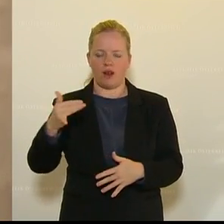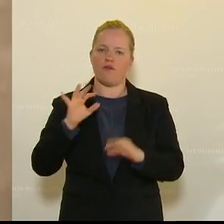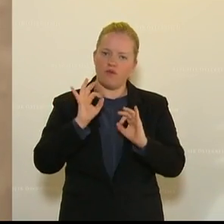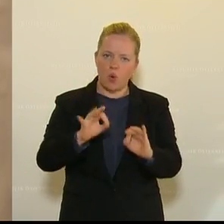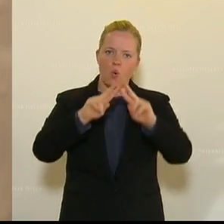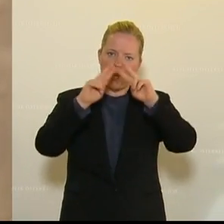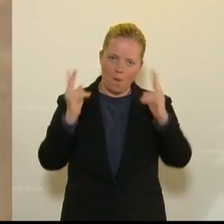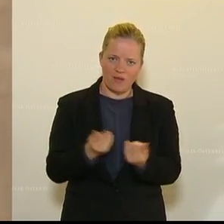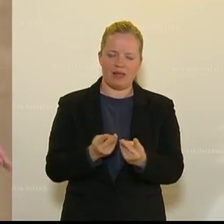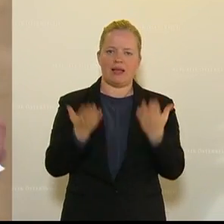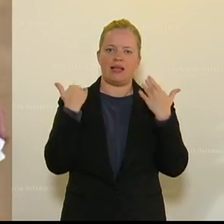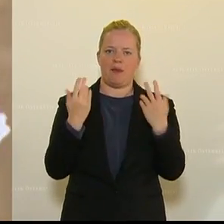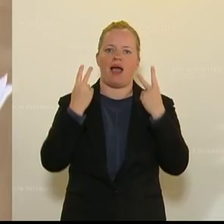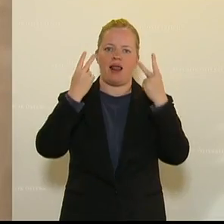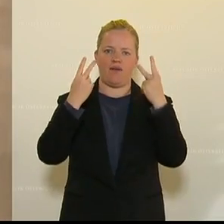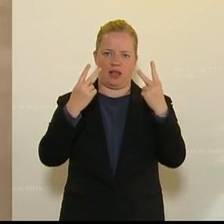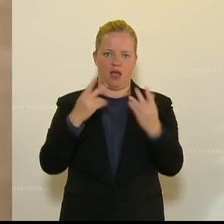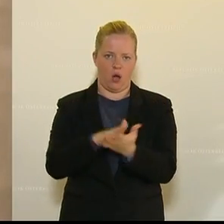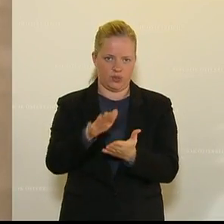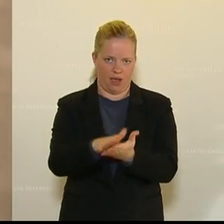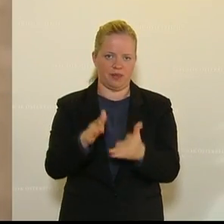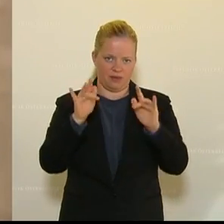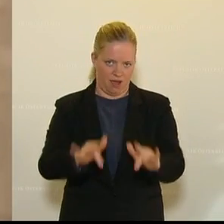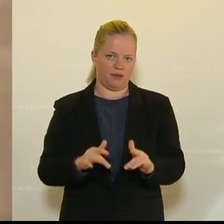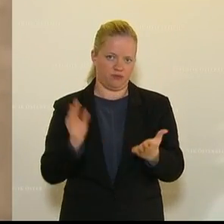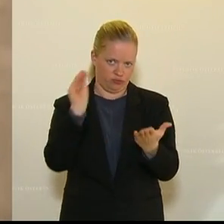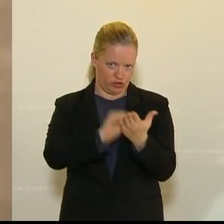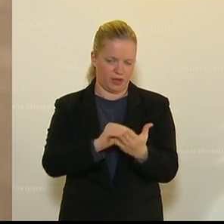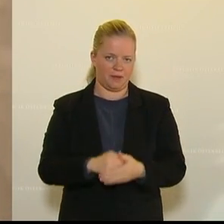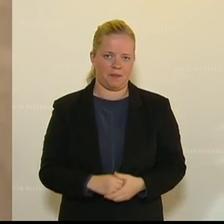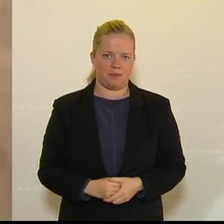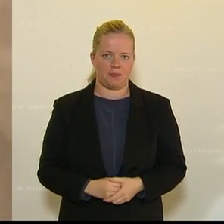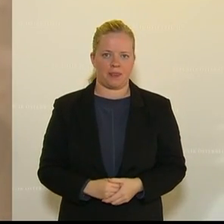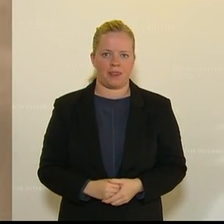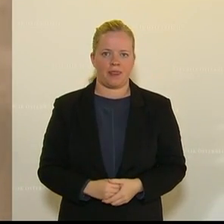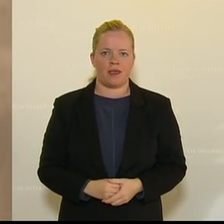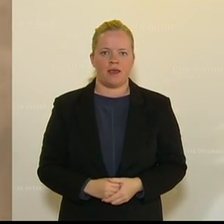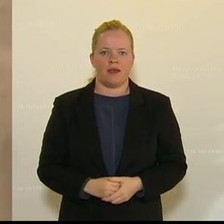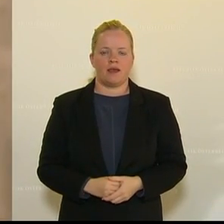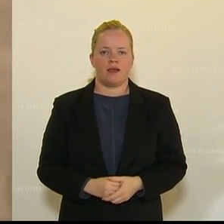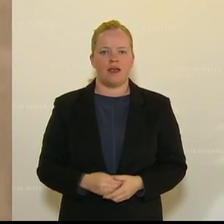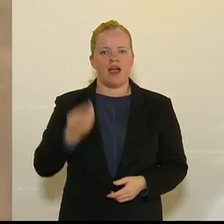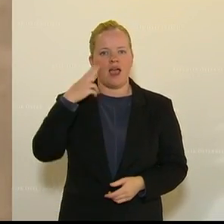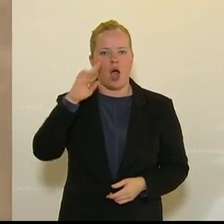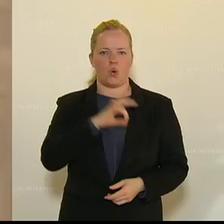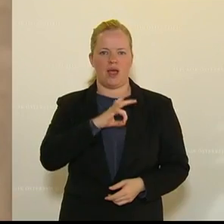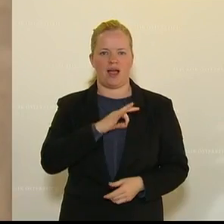klimarelevante Ausgaben, die hier zur Verfügung stehen. Und weil der Herr Kollege Hafenegger sagt,